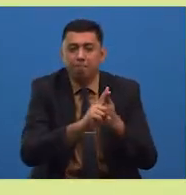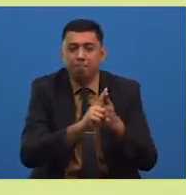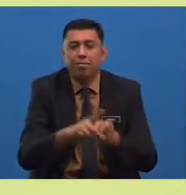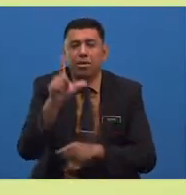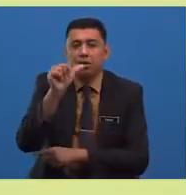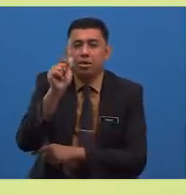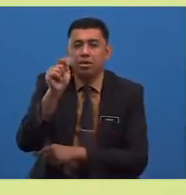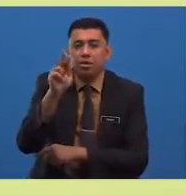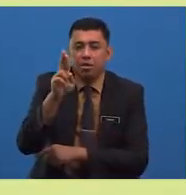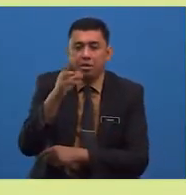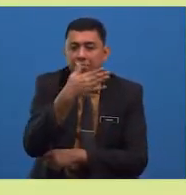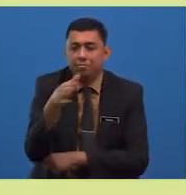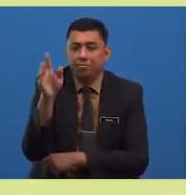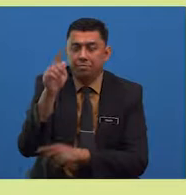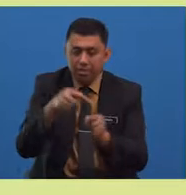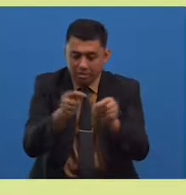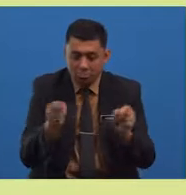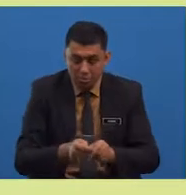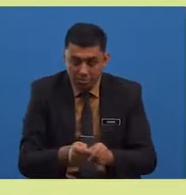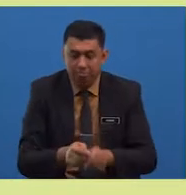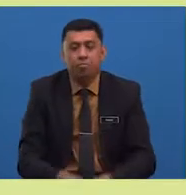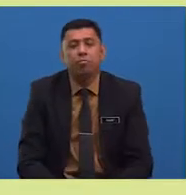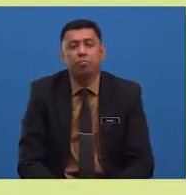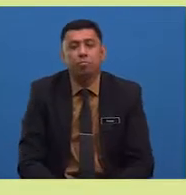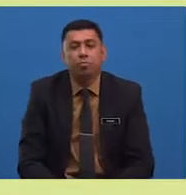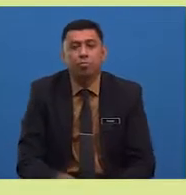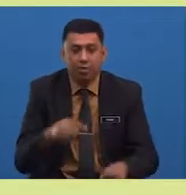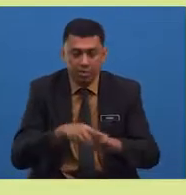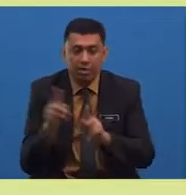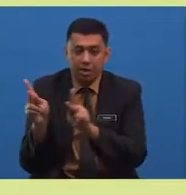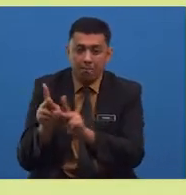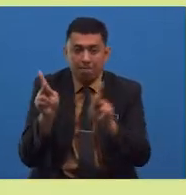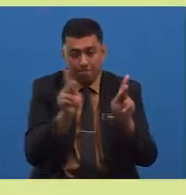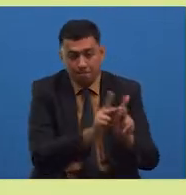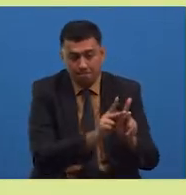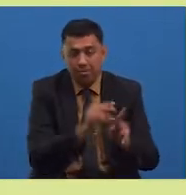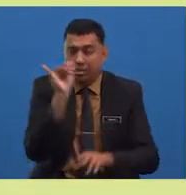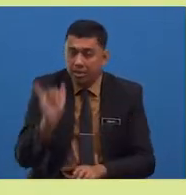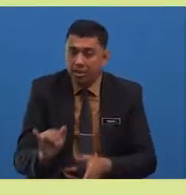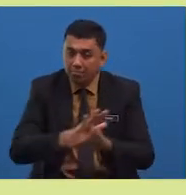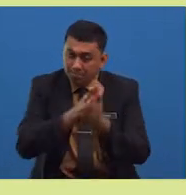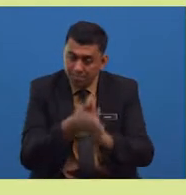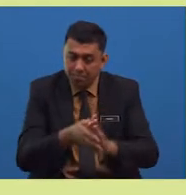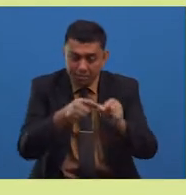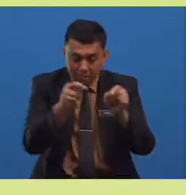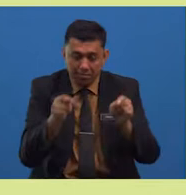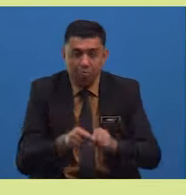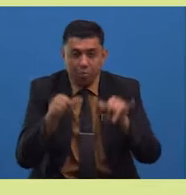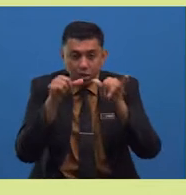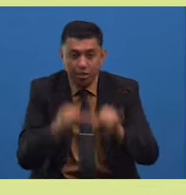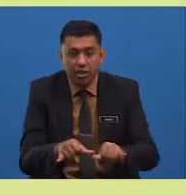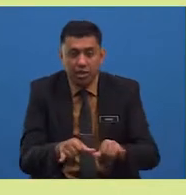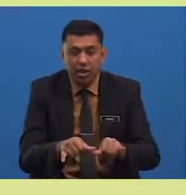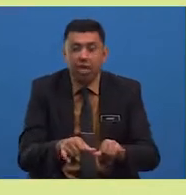latar tempat dalam prosa tersebut ialah di kampung yang menjadi tempat tinggal si